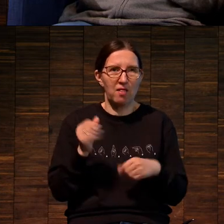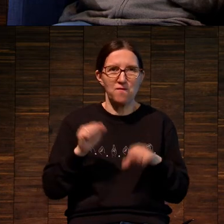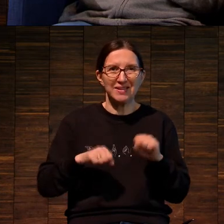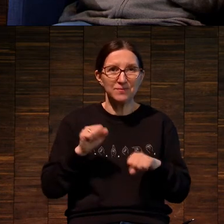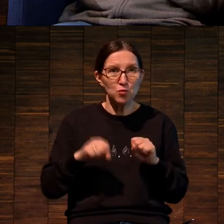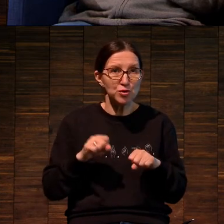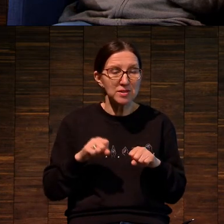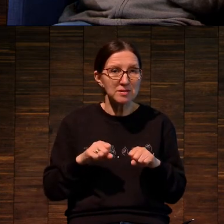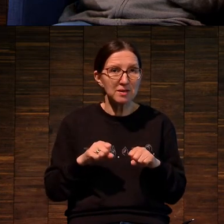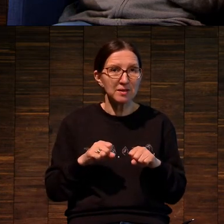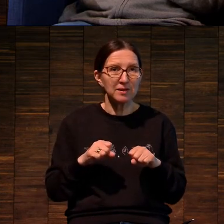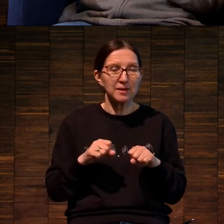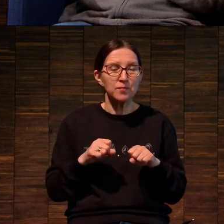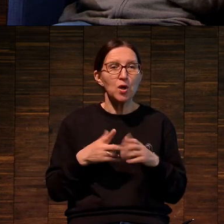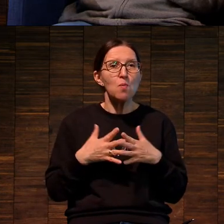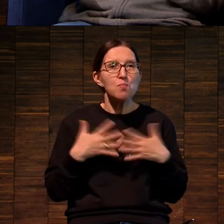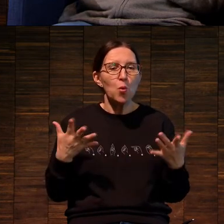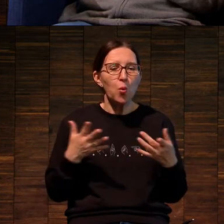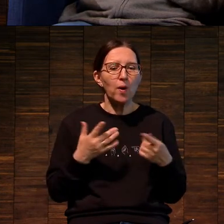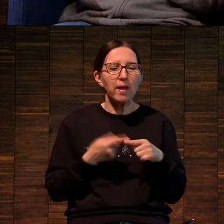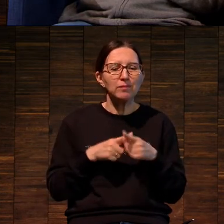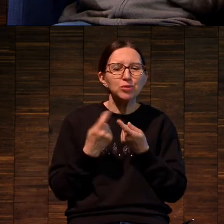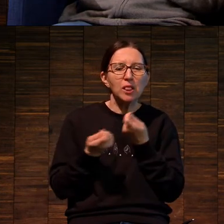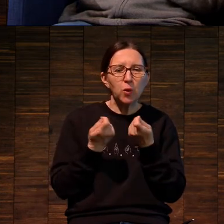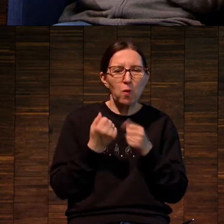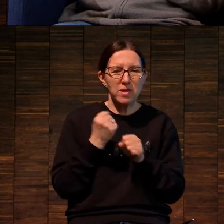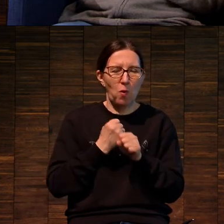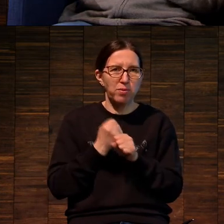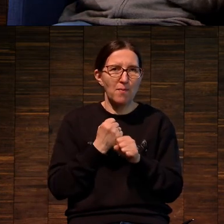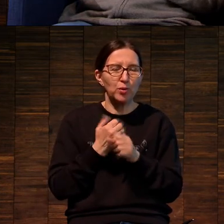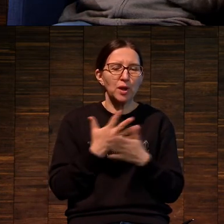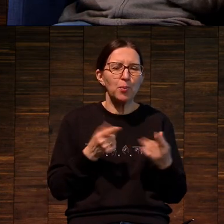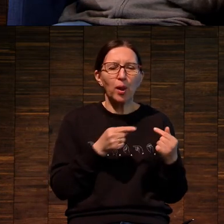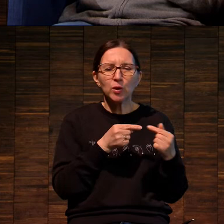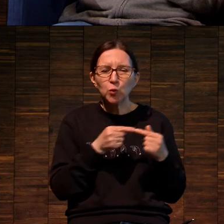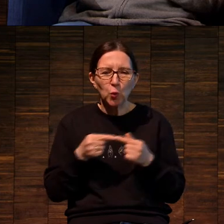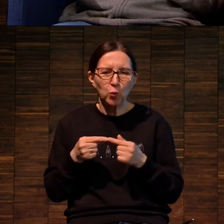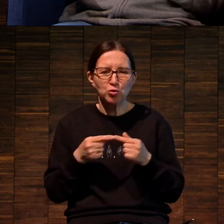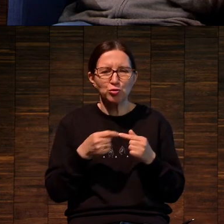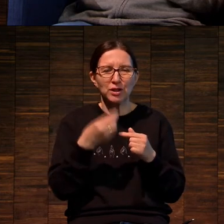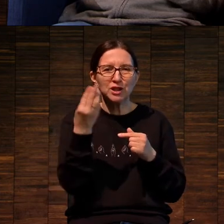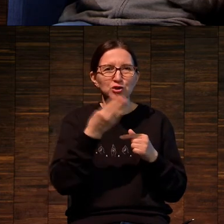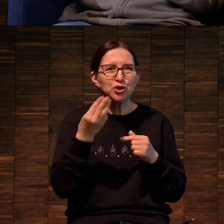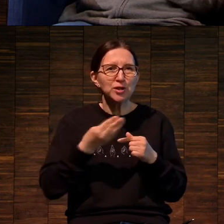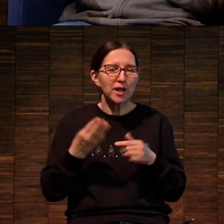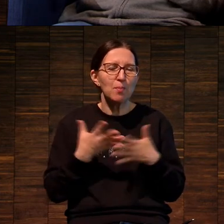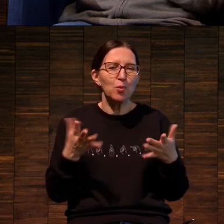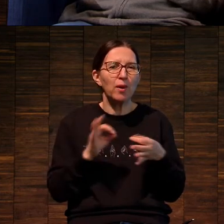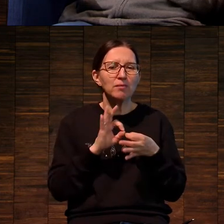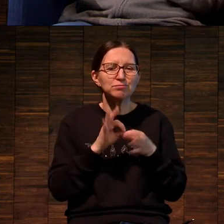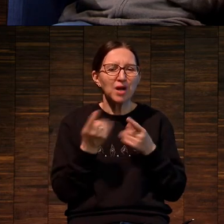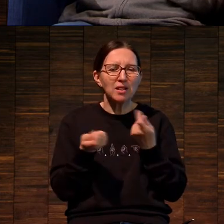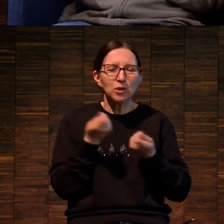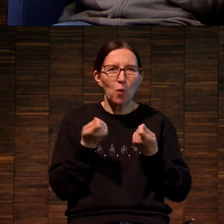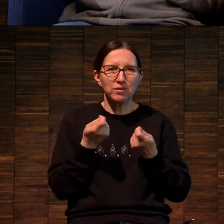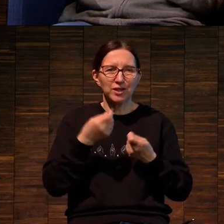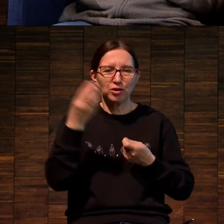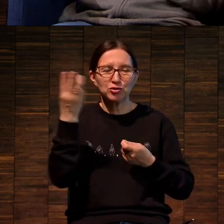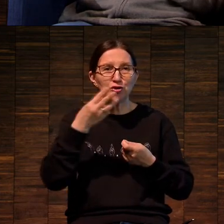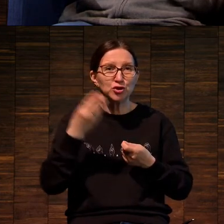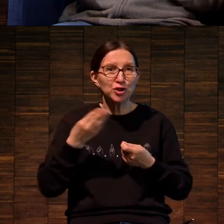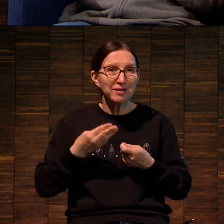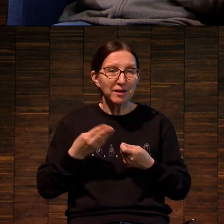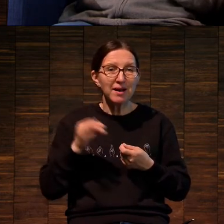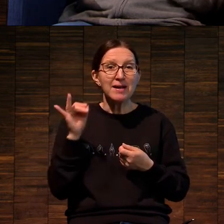более тонкой обработки, более точного штриха, более тонкого штриха. И, соответственно, по